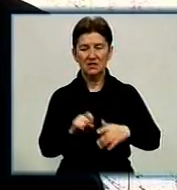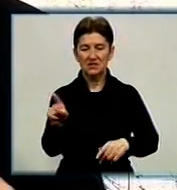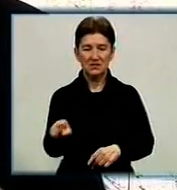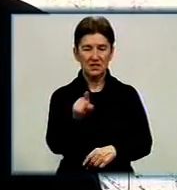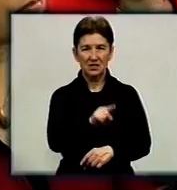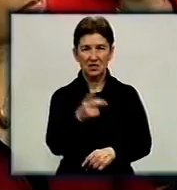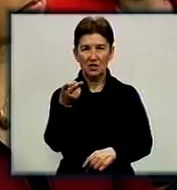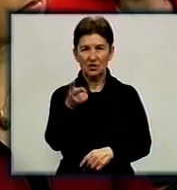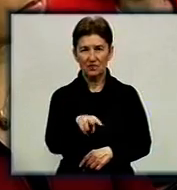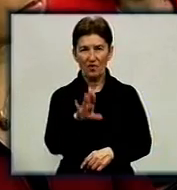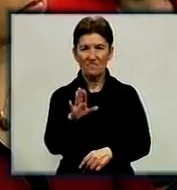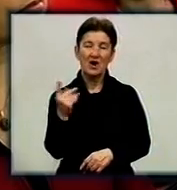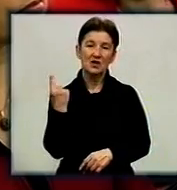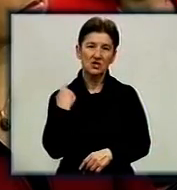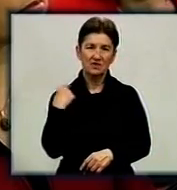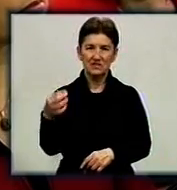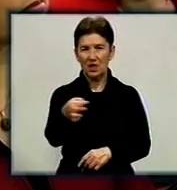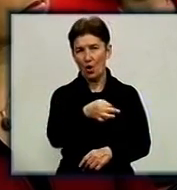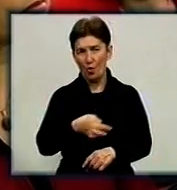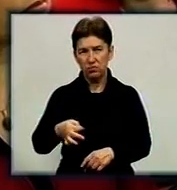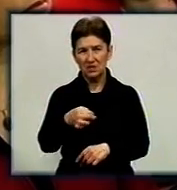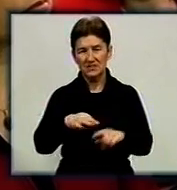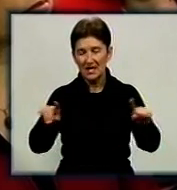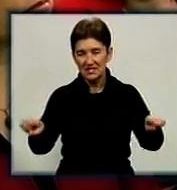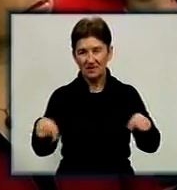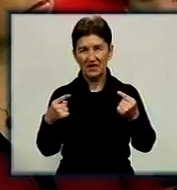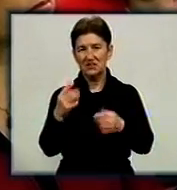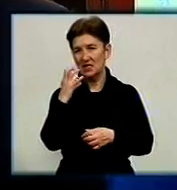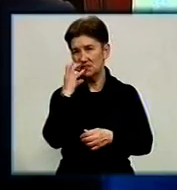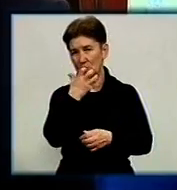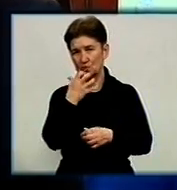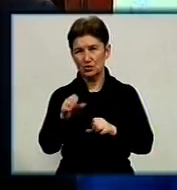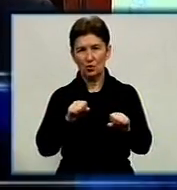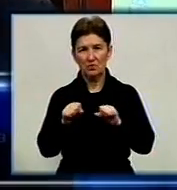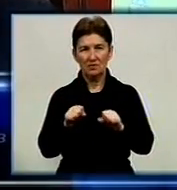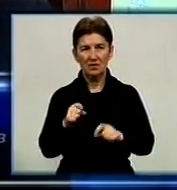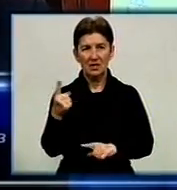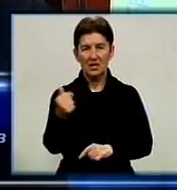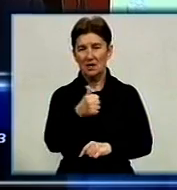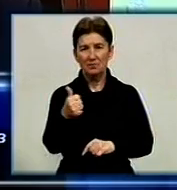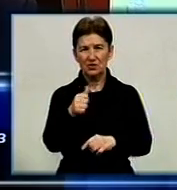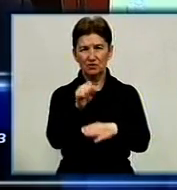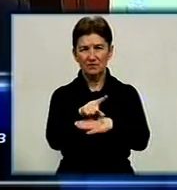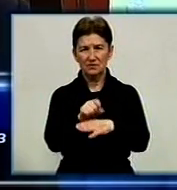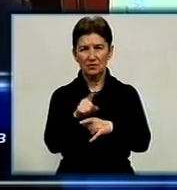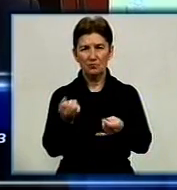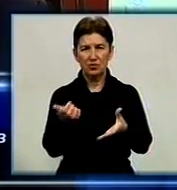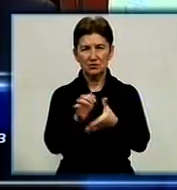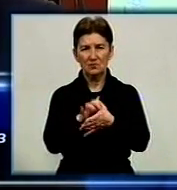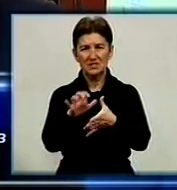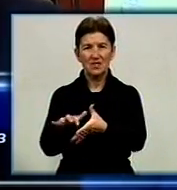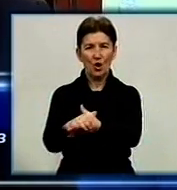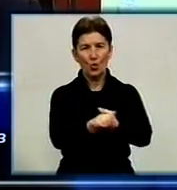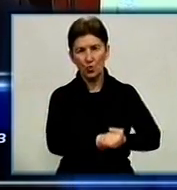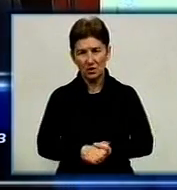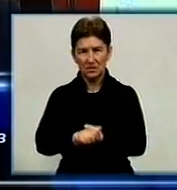структур в Кіровоградській області створити серйозне управління. Перші чергові завдання – це познайомитися з колективом, це